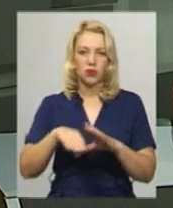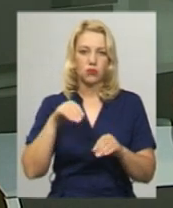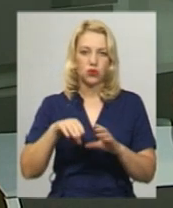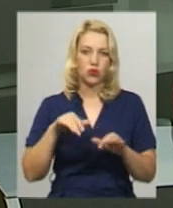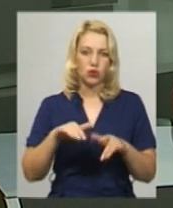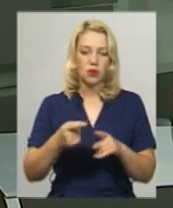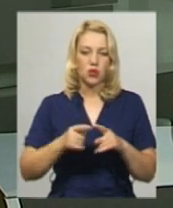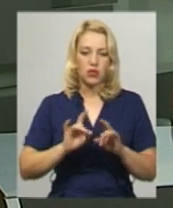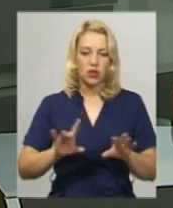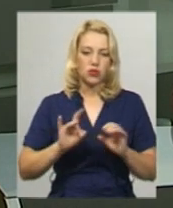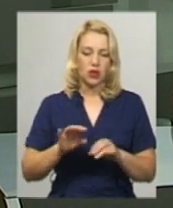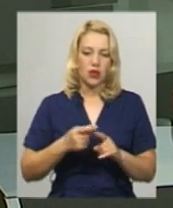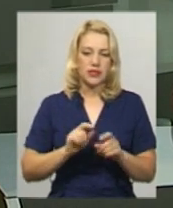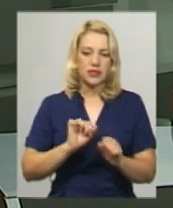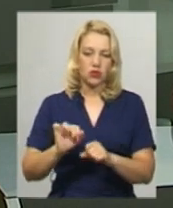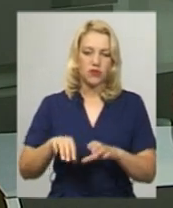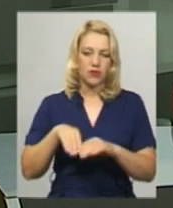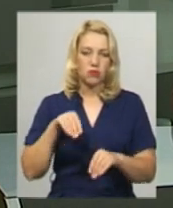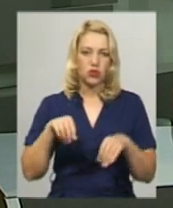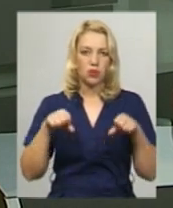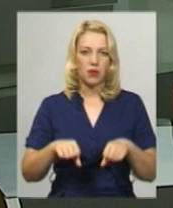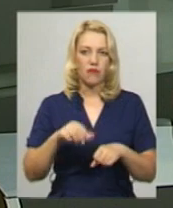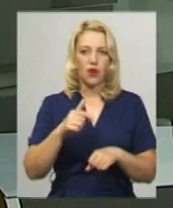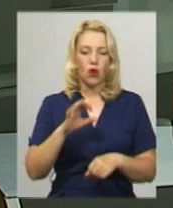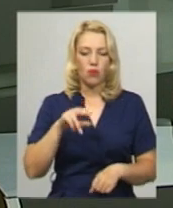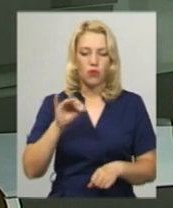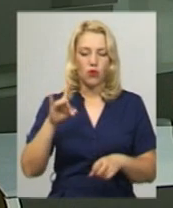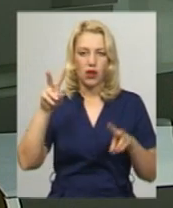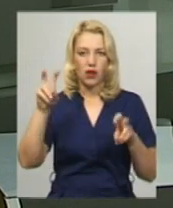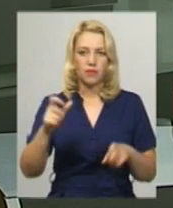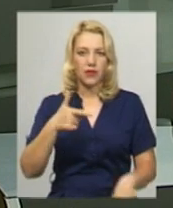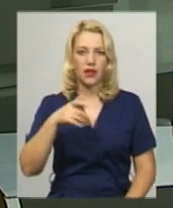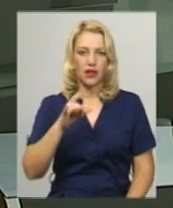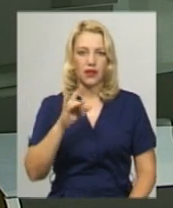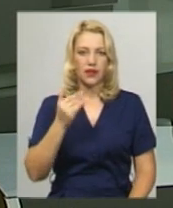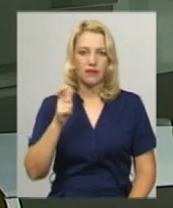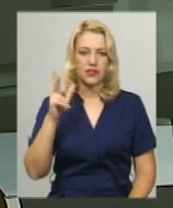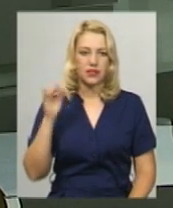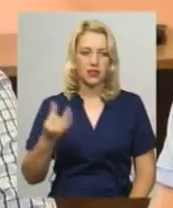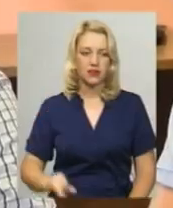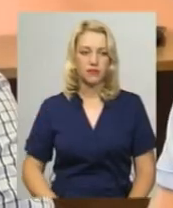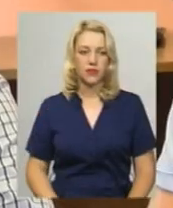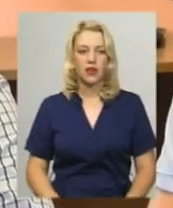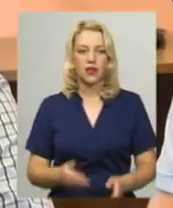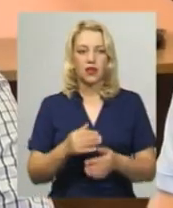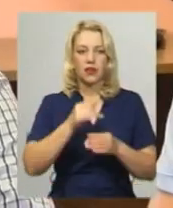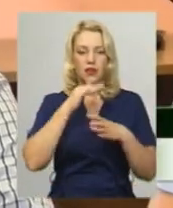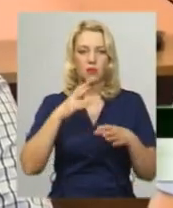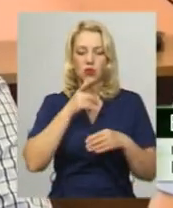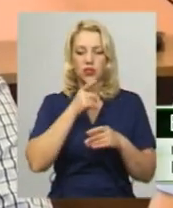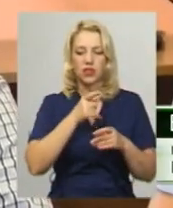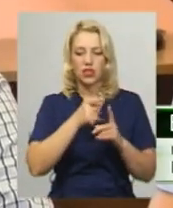омбасмен із захисту виборчих прав громадянської мережі «Опора» Хмельницької області Володимир Гарієвський. Вони не можуть на час